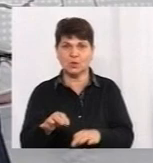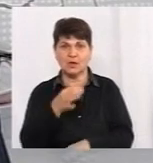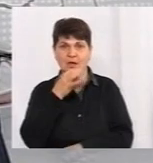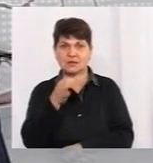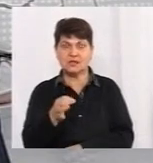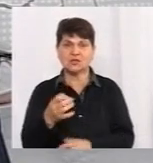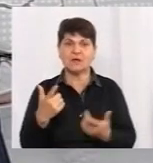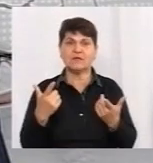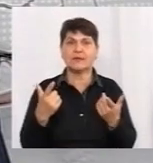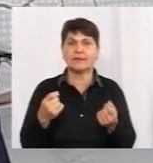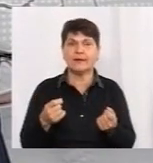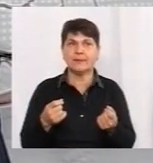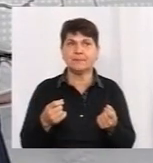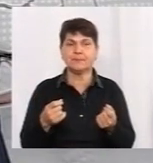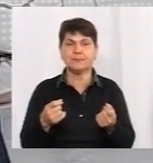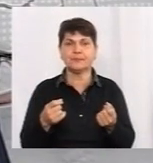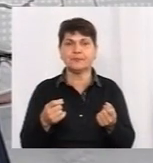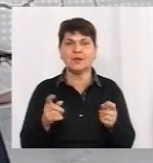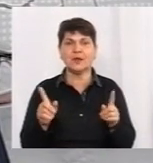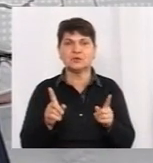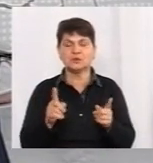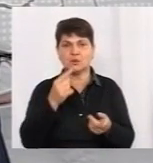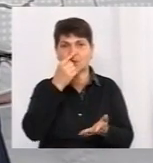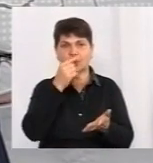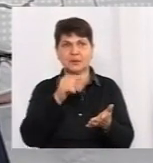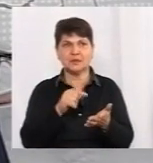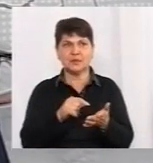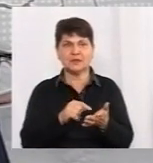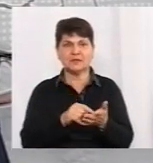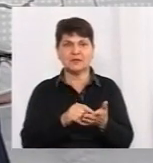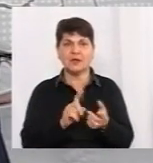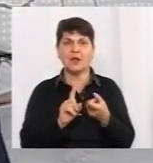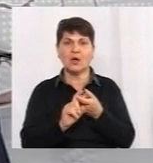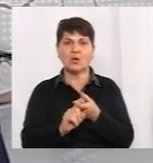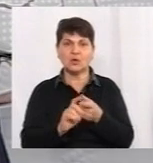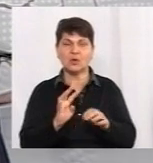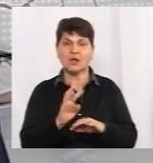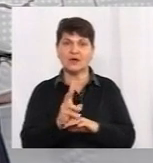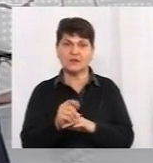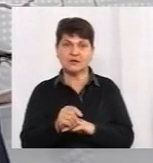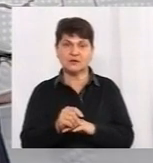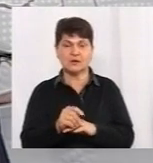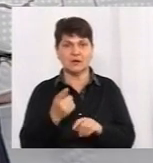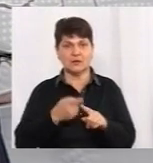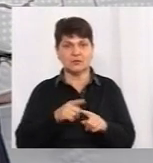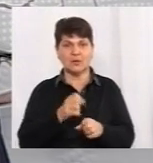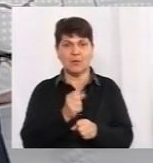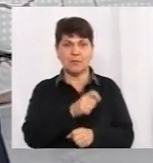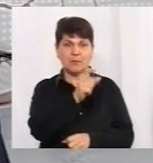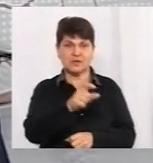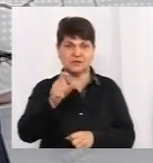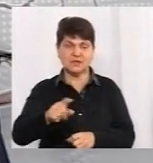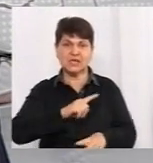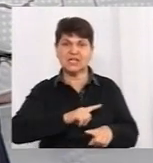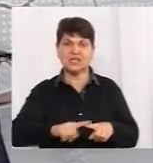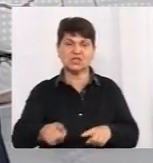деякі ознаки, що підпадають під ознаки коронавірусу. Тому працівники швидкої зобов